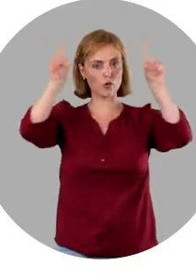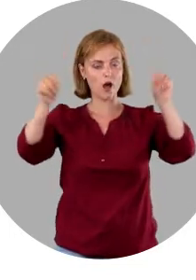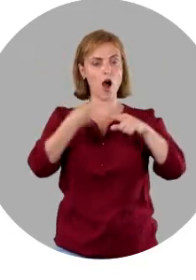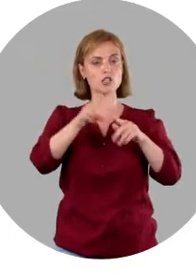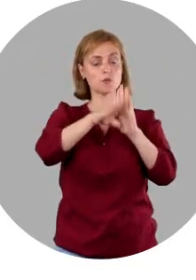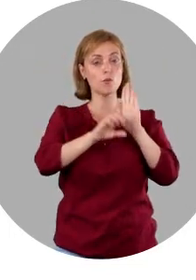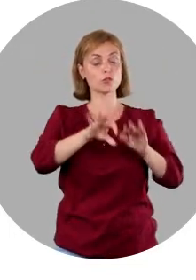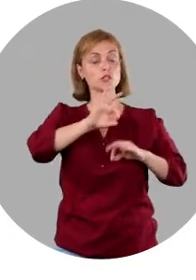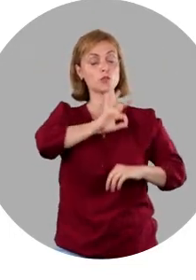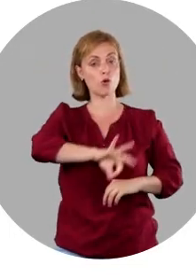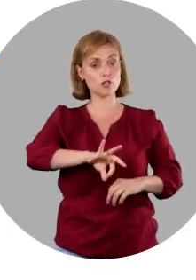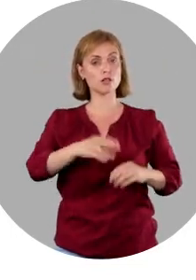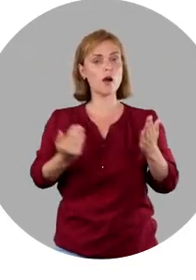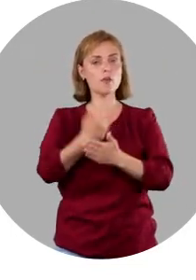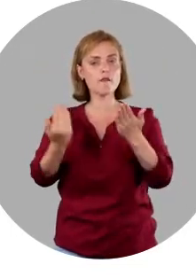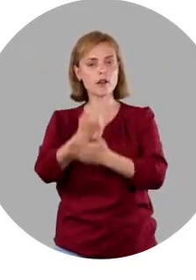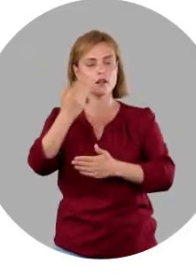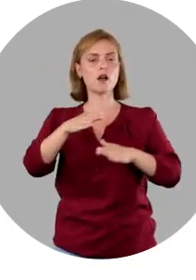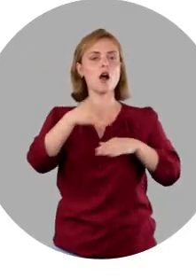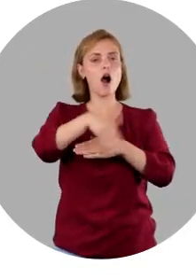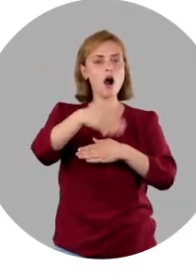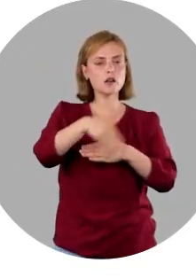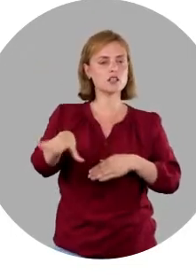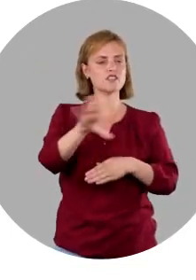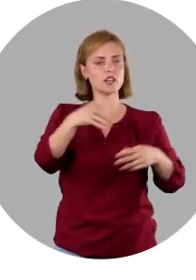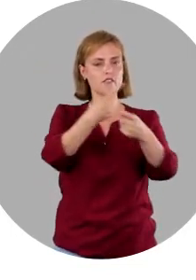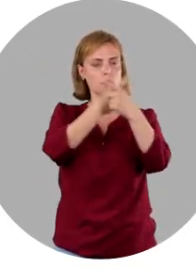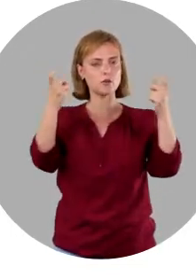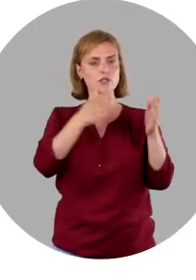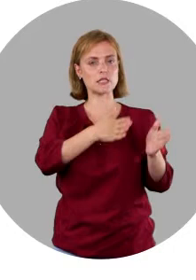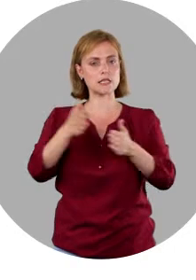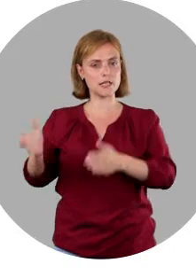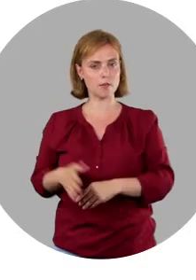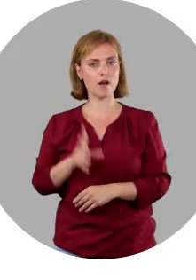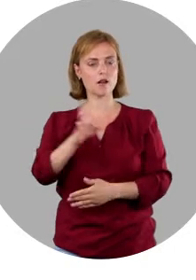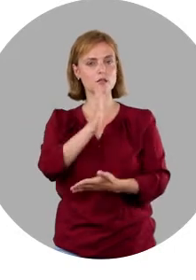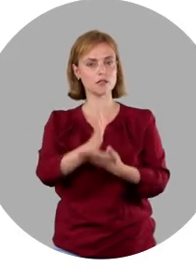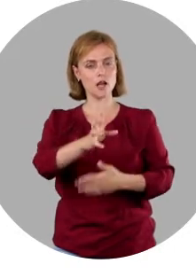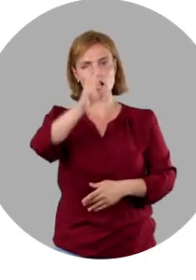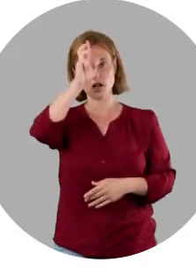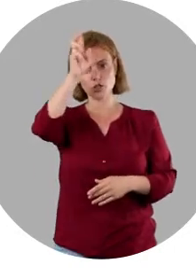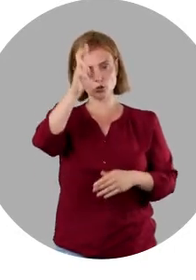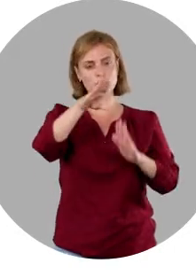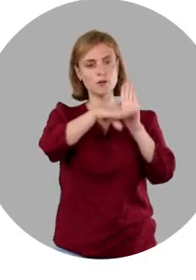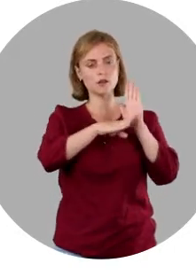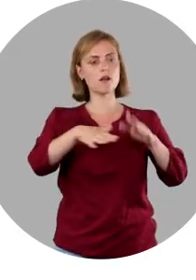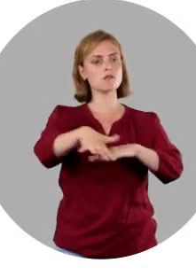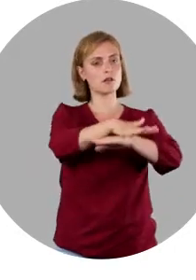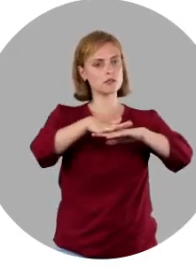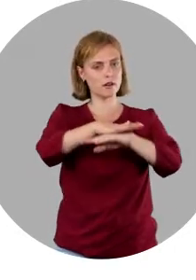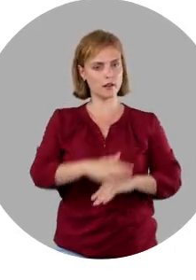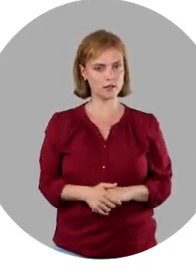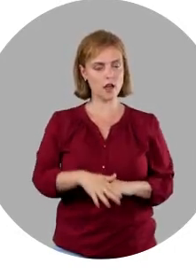использоваться для обновления адресных данных всех информационных систем, в том числе – Государственного реестра населения, Реестр